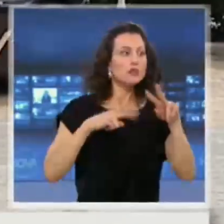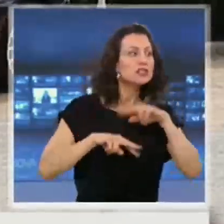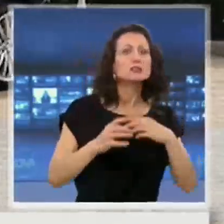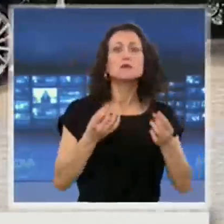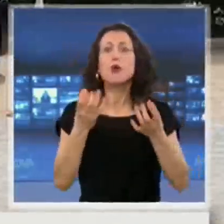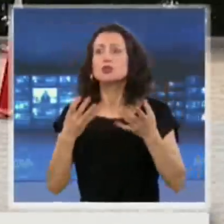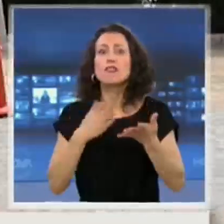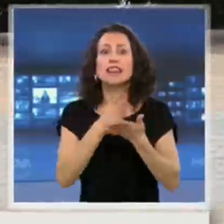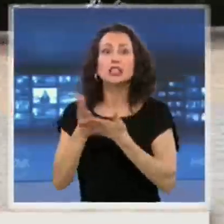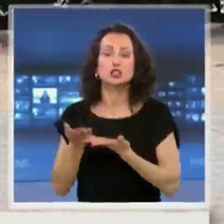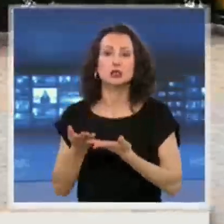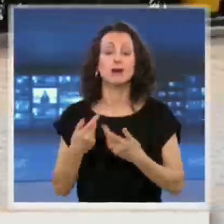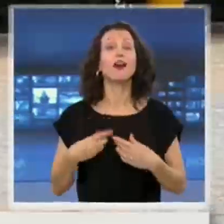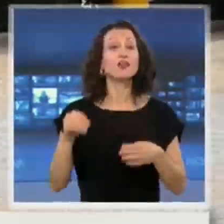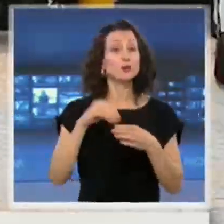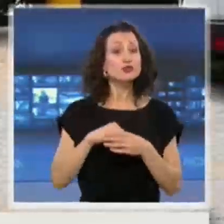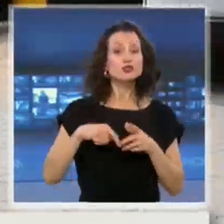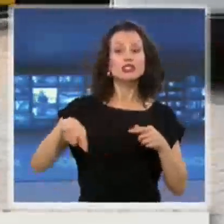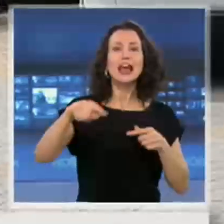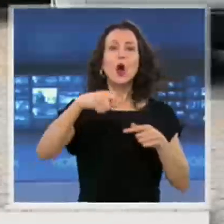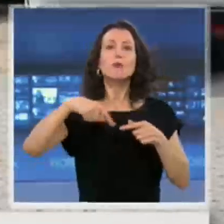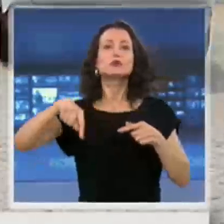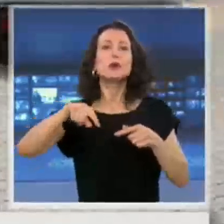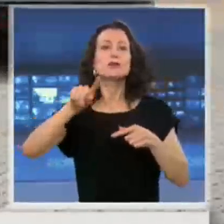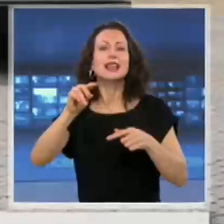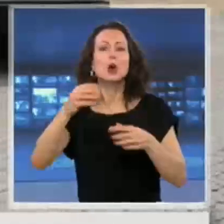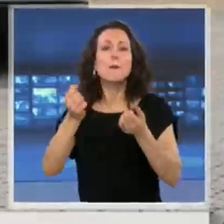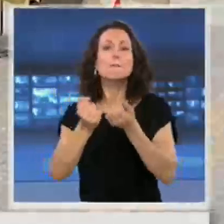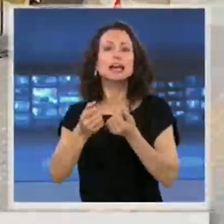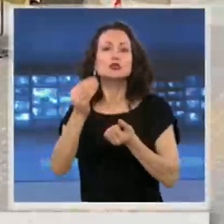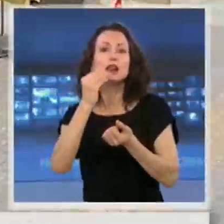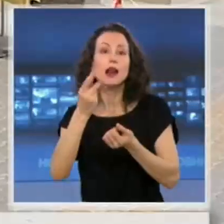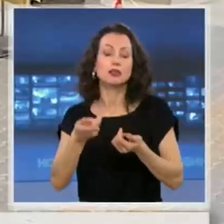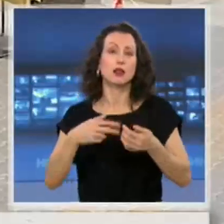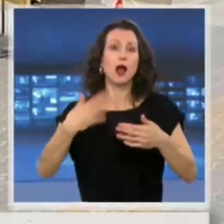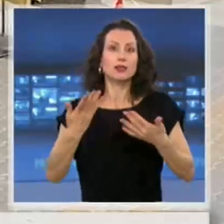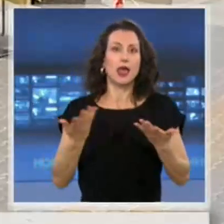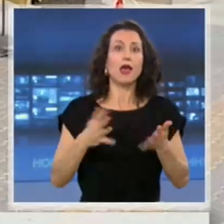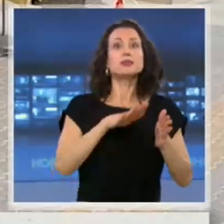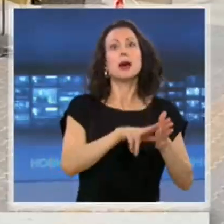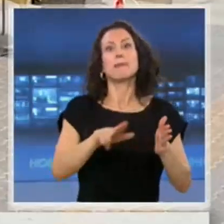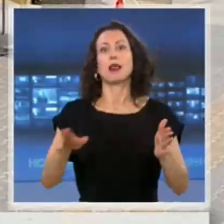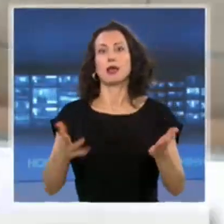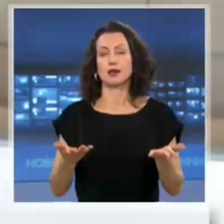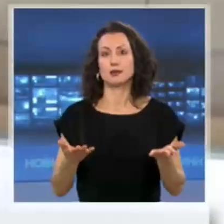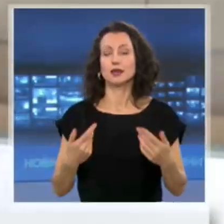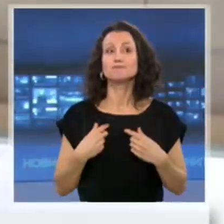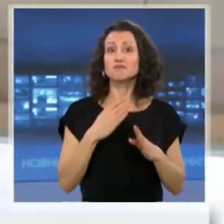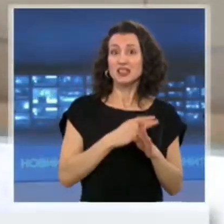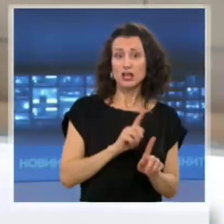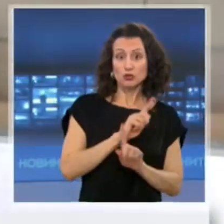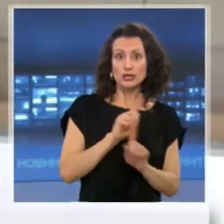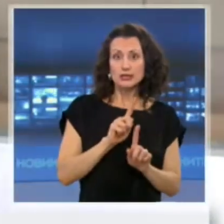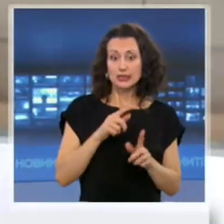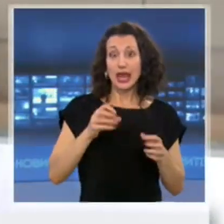Включително и обособяване на място за хранене на паркингите. Редна или не, обстоятельствата налагат да